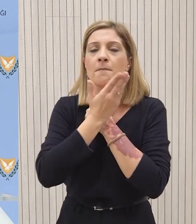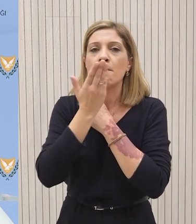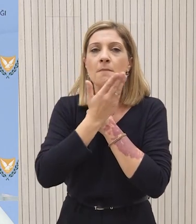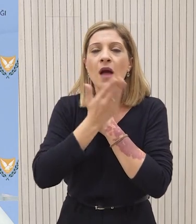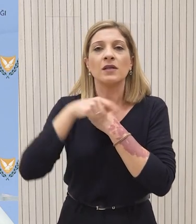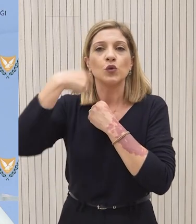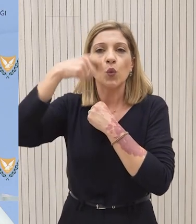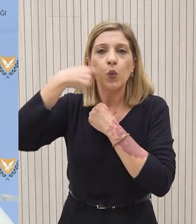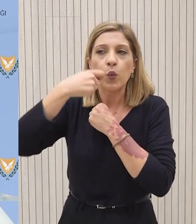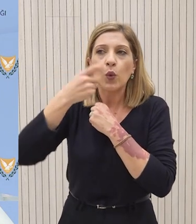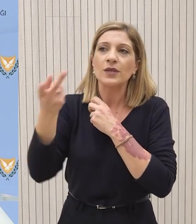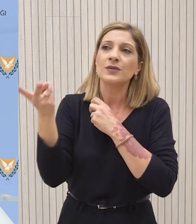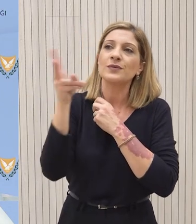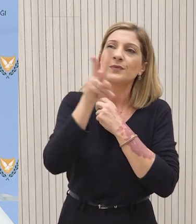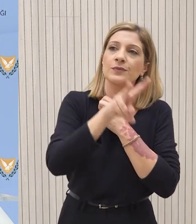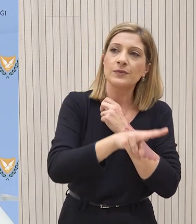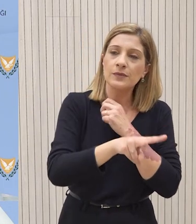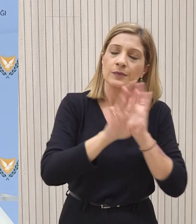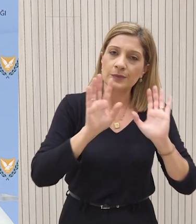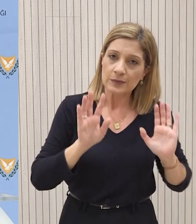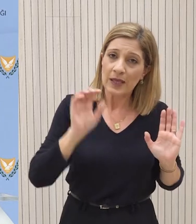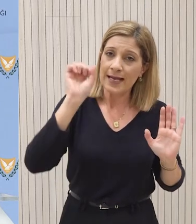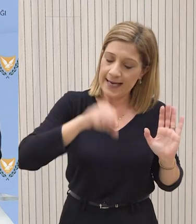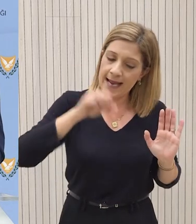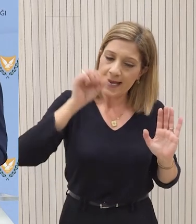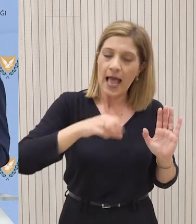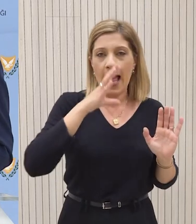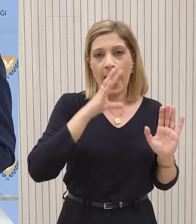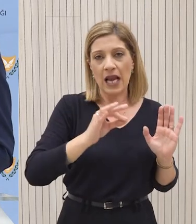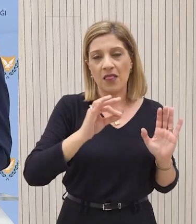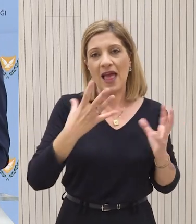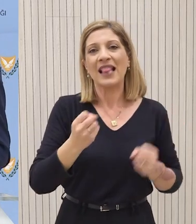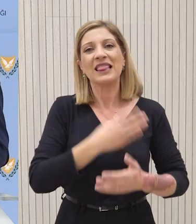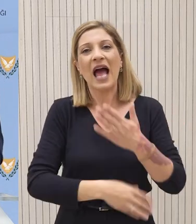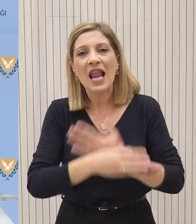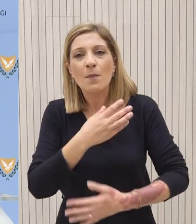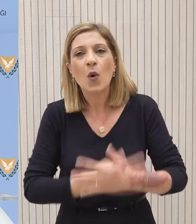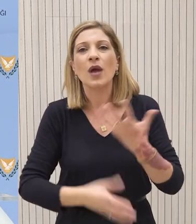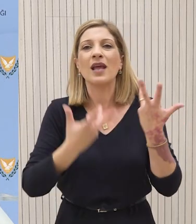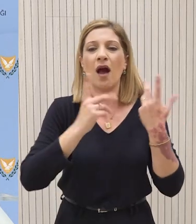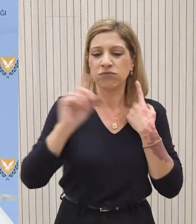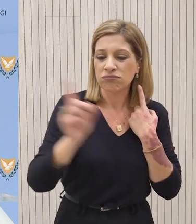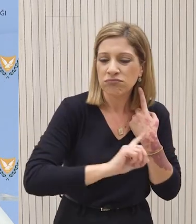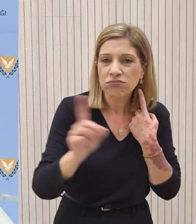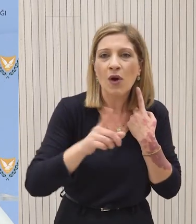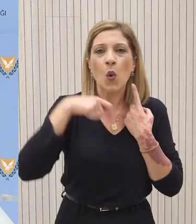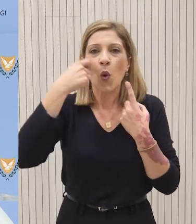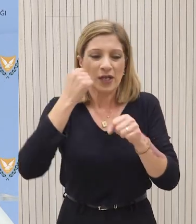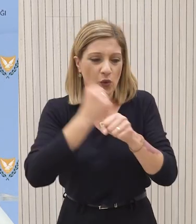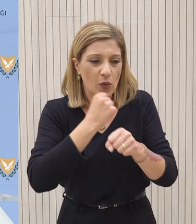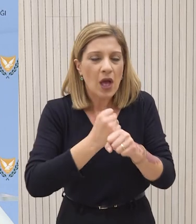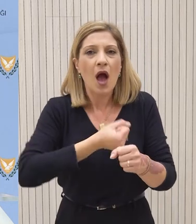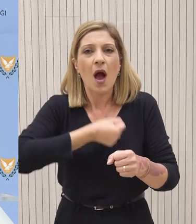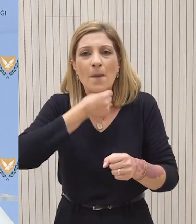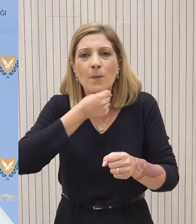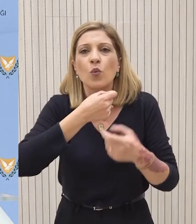μαθητών μητοκονιών. Εκ των πραγμάτων δεν πρόκειται να αρνηθούμε. Πράγματι υπάρχει και ταλαιπωρία. Γι' αυτό είναι πάση φανές. Την ίδια στιγμή αντιλαμβάνεστε ότι